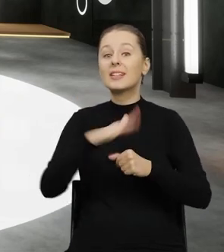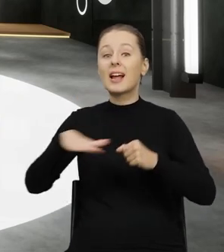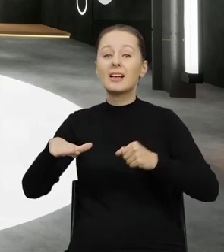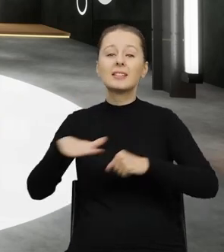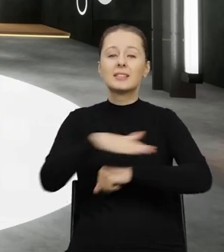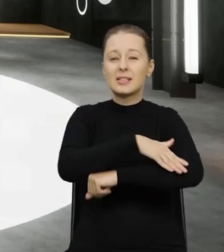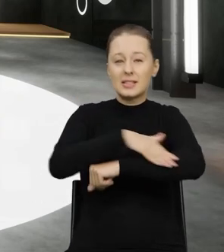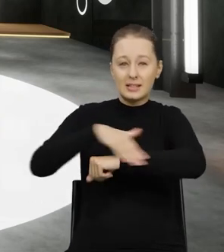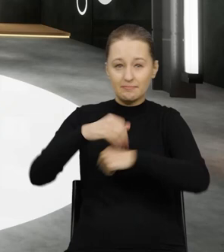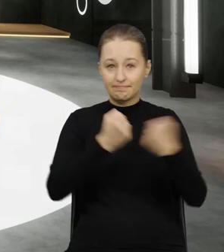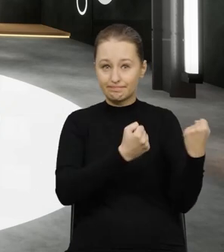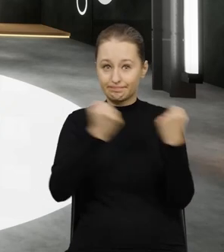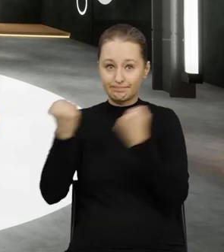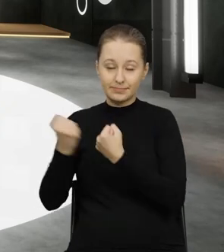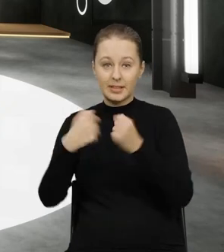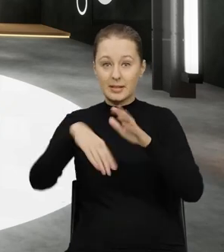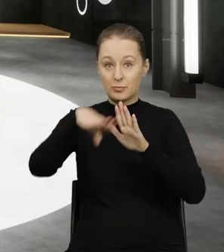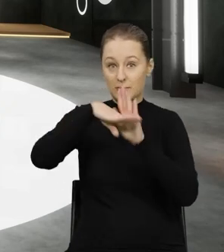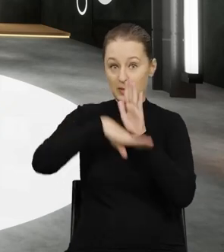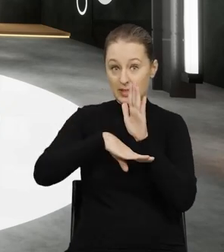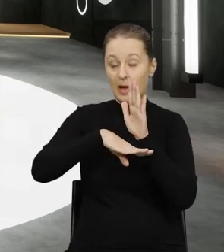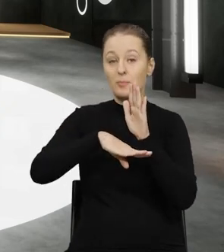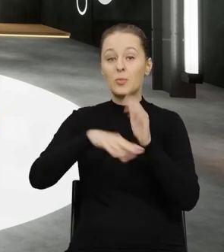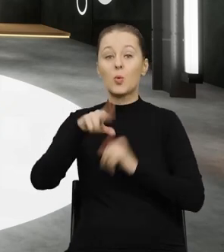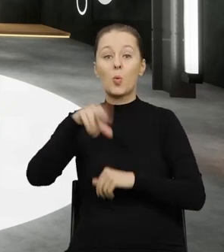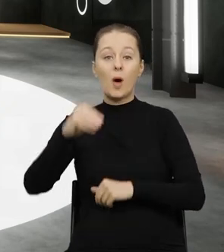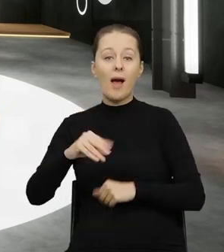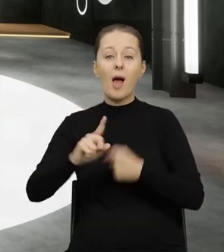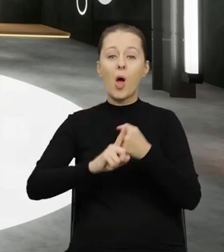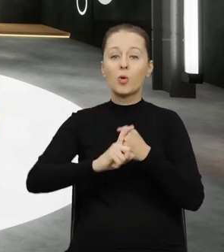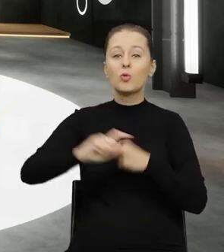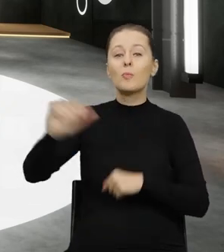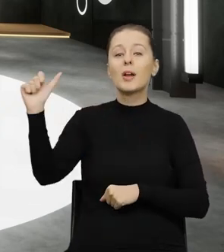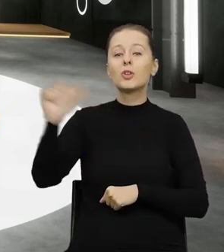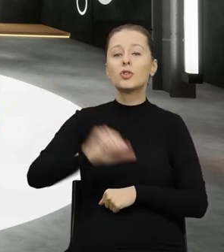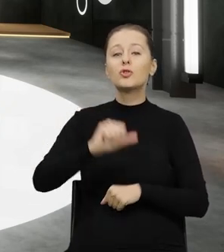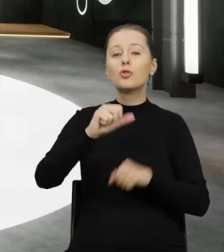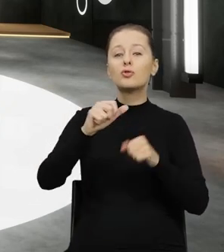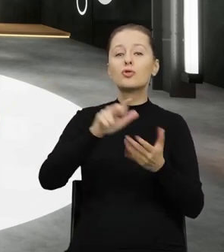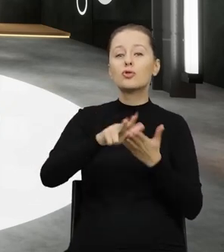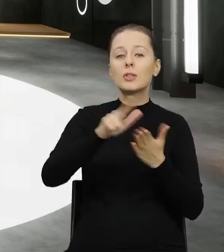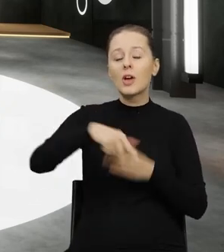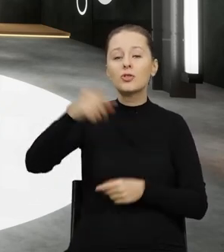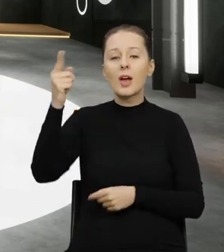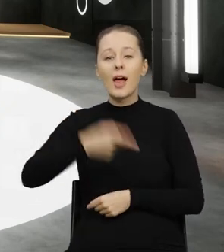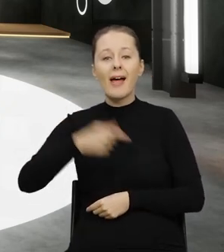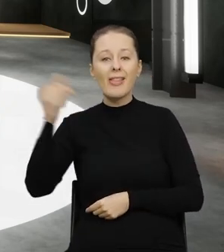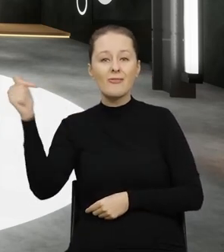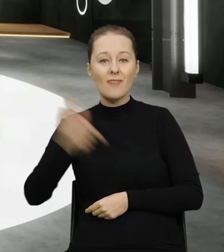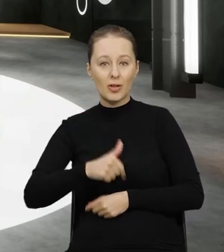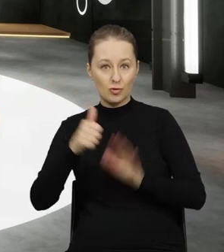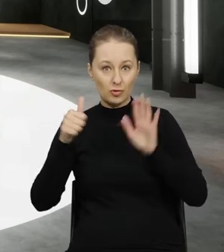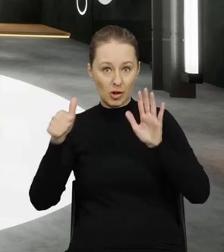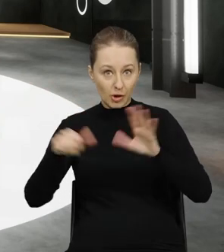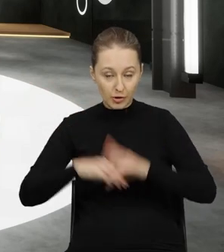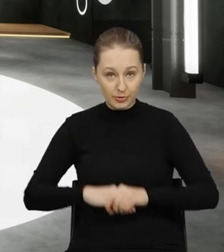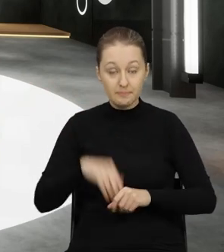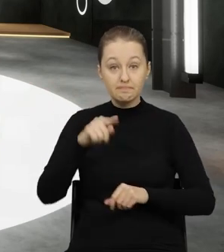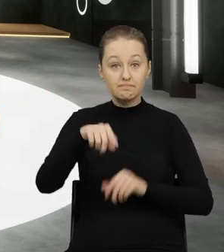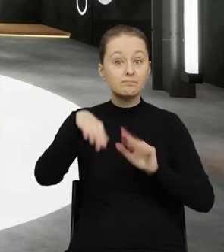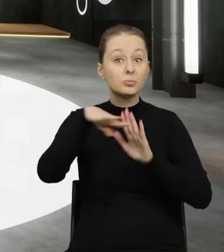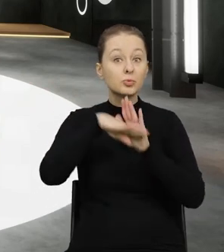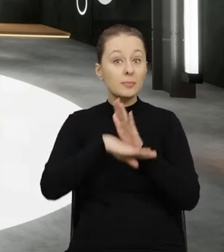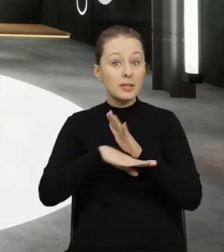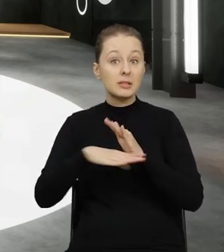przemieszczaniu odpadów przede wszystkim rozporządzeniem unijnym o numerze 1013 łamane na 2006. To